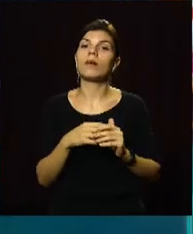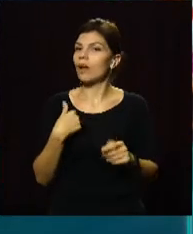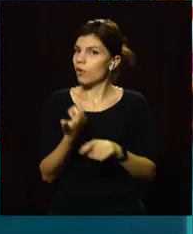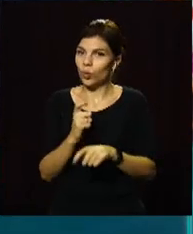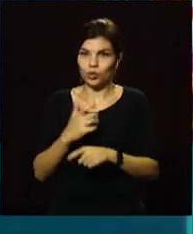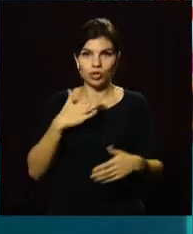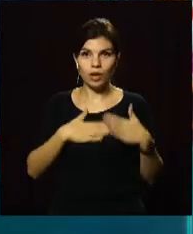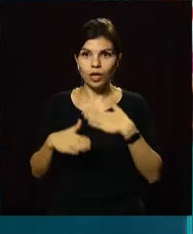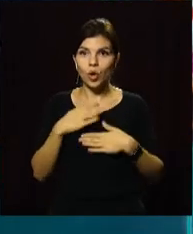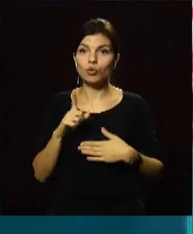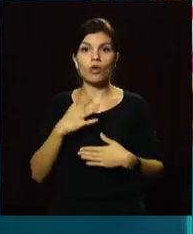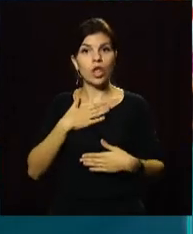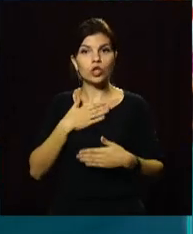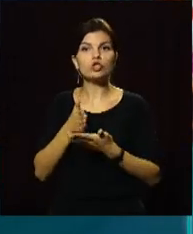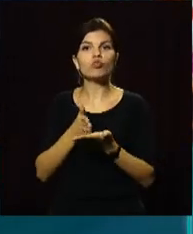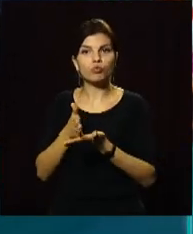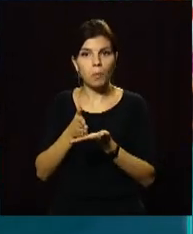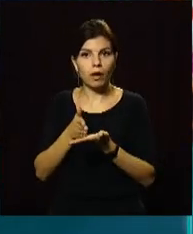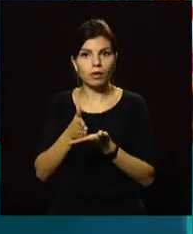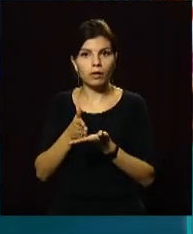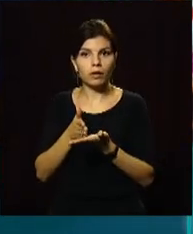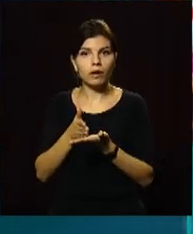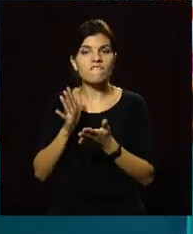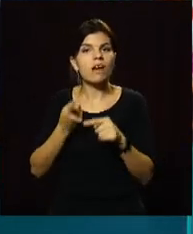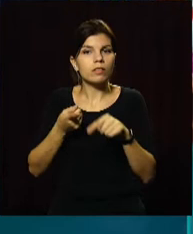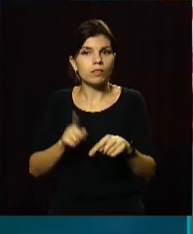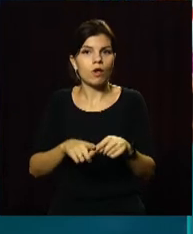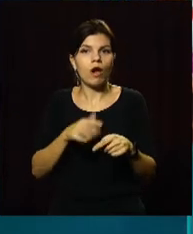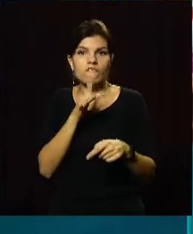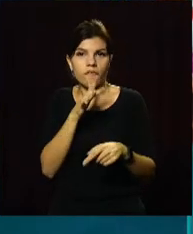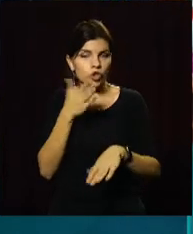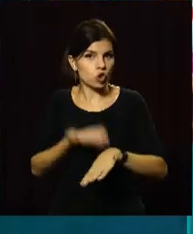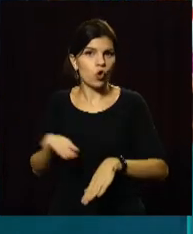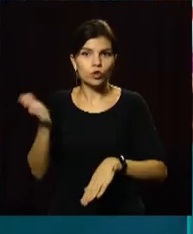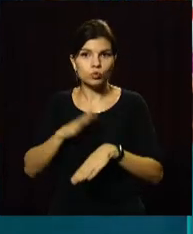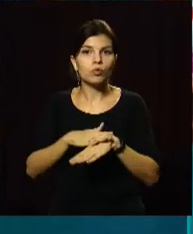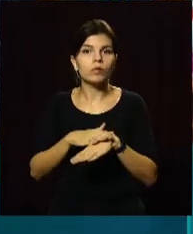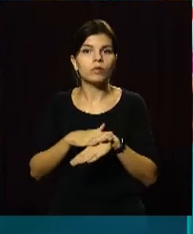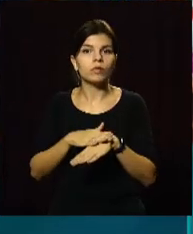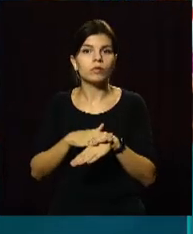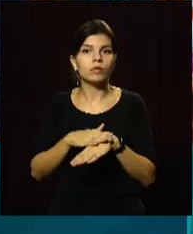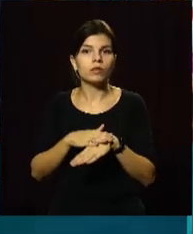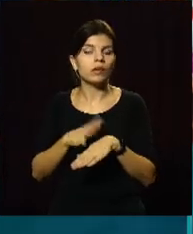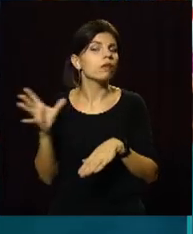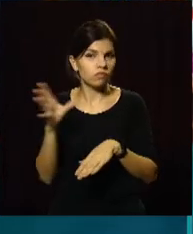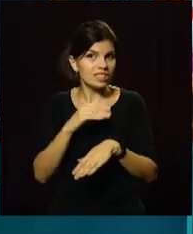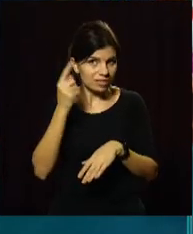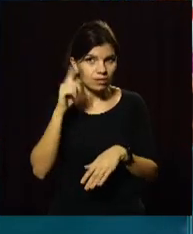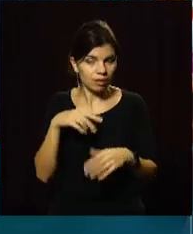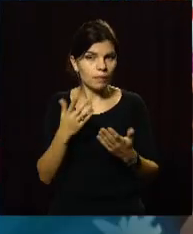що наша служба в такий важливий час, всі знаю,